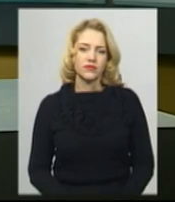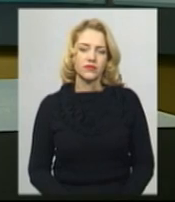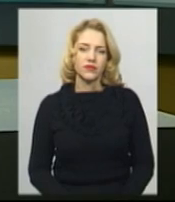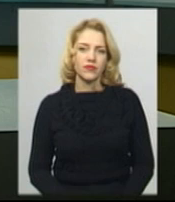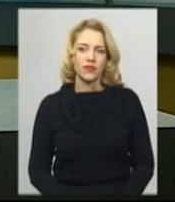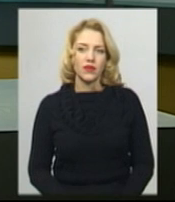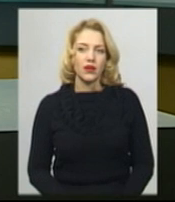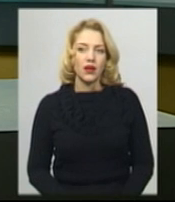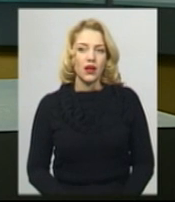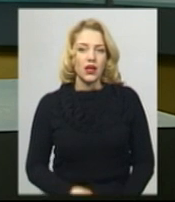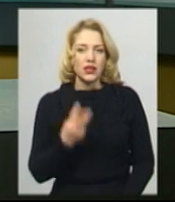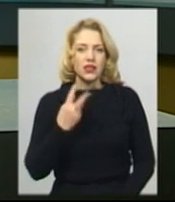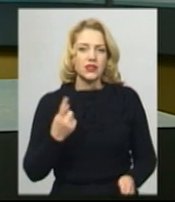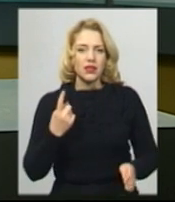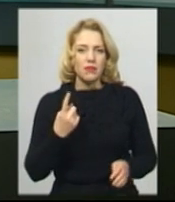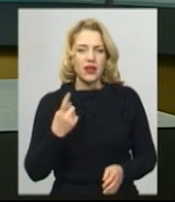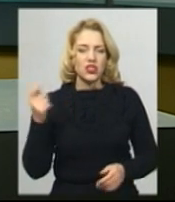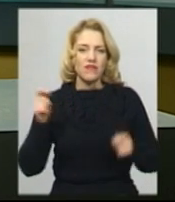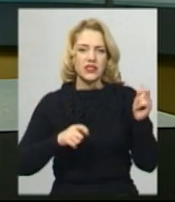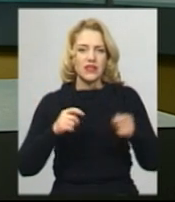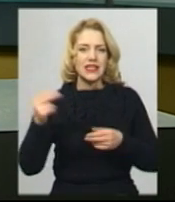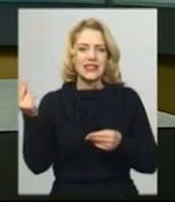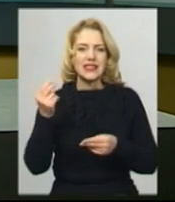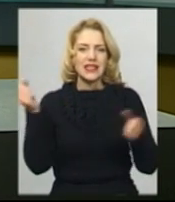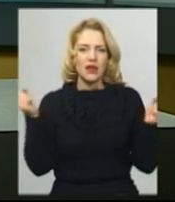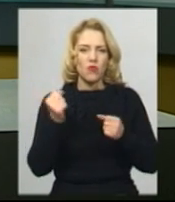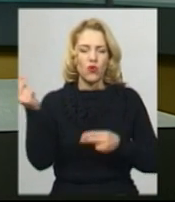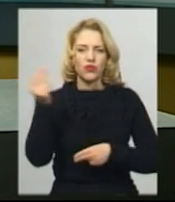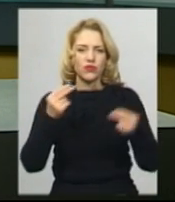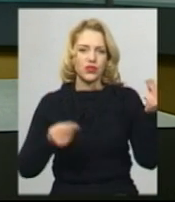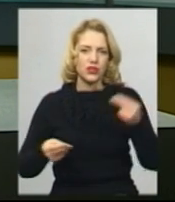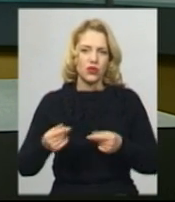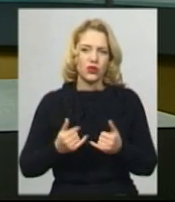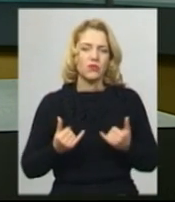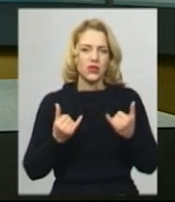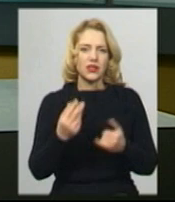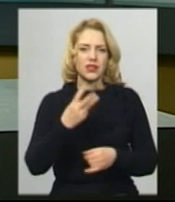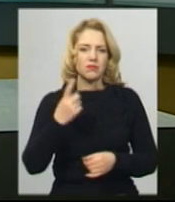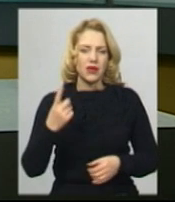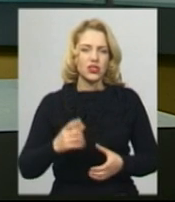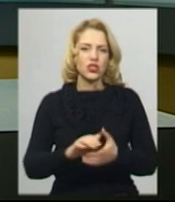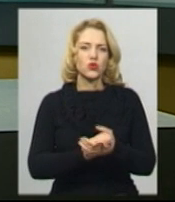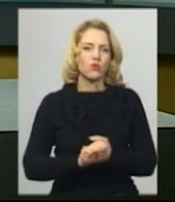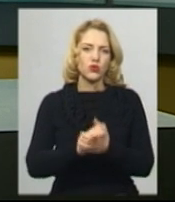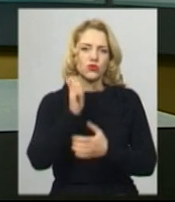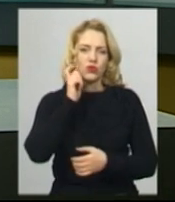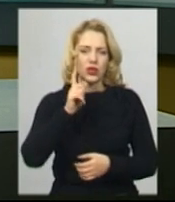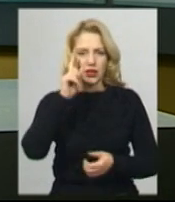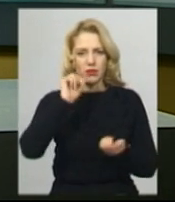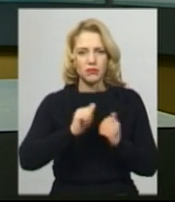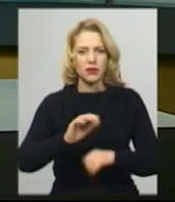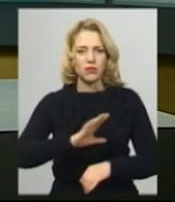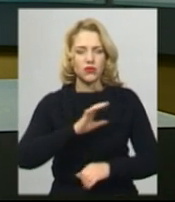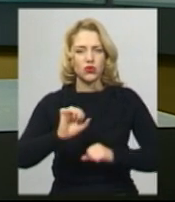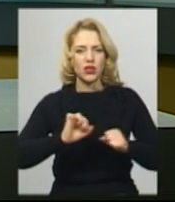31-й фестиваль зимові візерунки, присвячений 101-й річниці Соборності України та пам'яті колишнього керівника